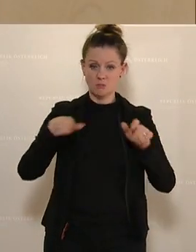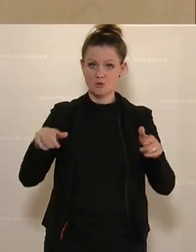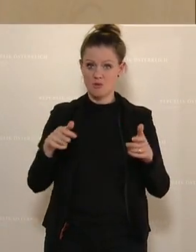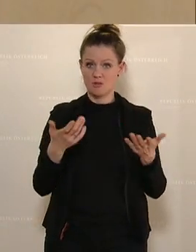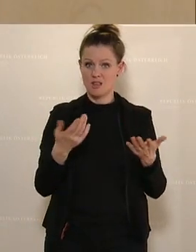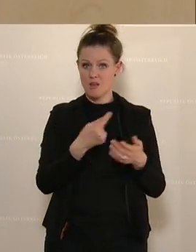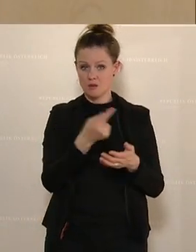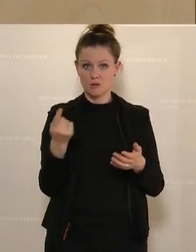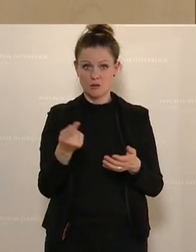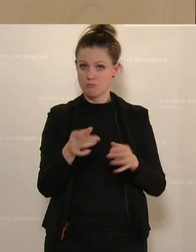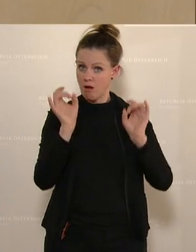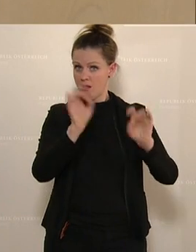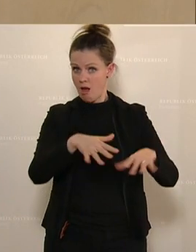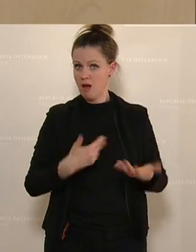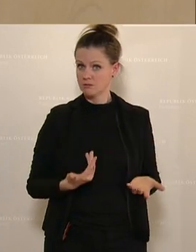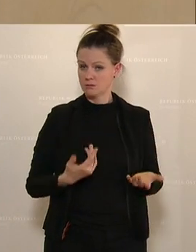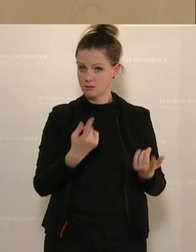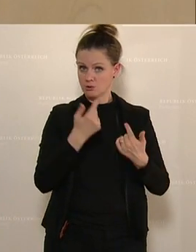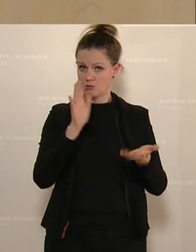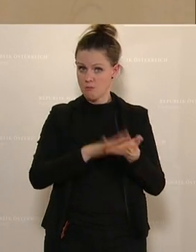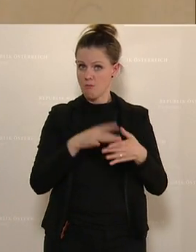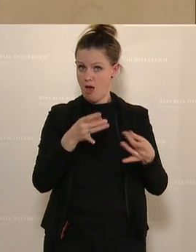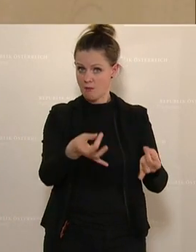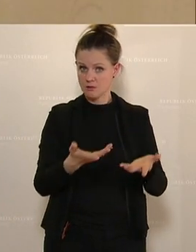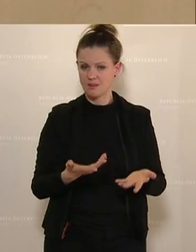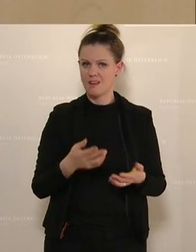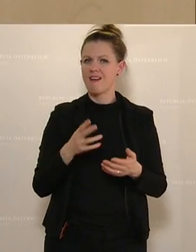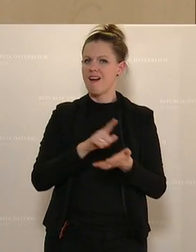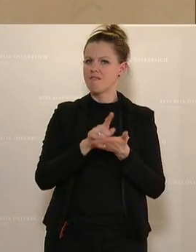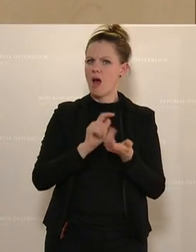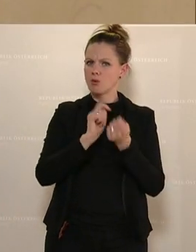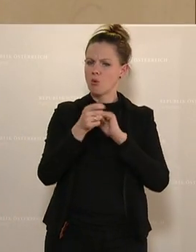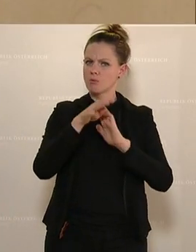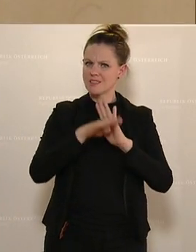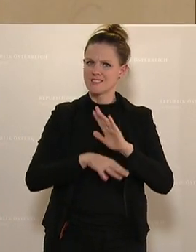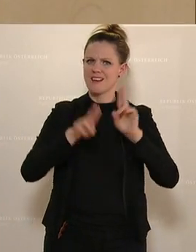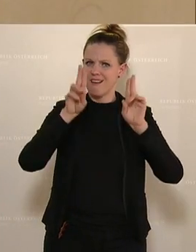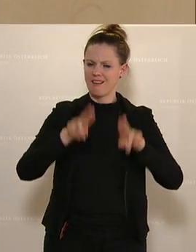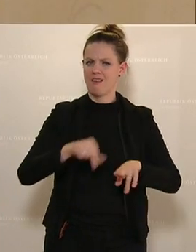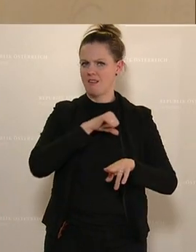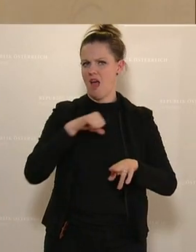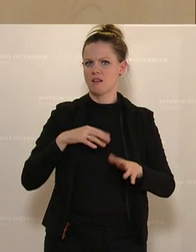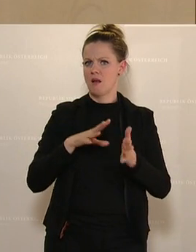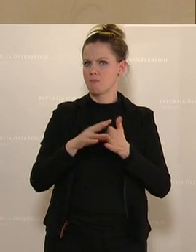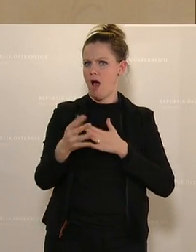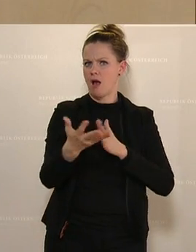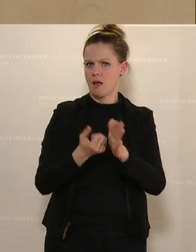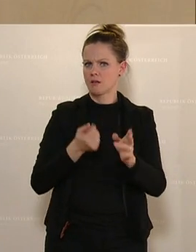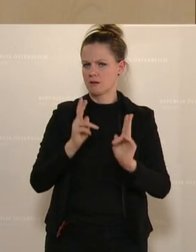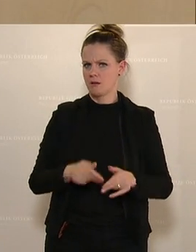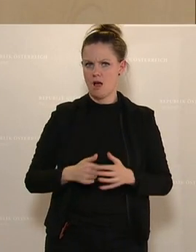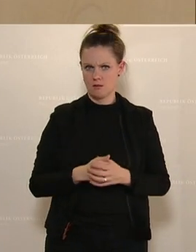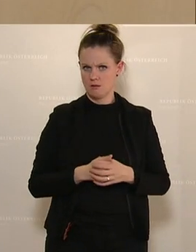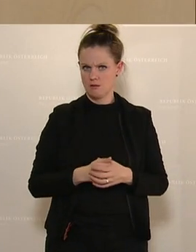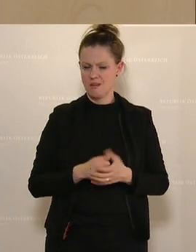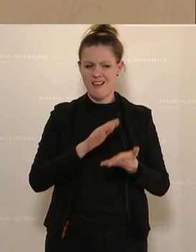dieser Situation aussetzen? Wann schafft ihr endlich ein Gesetz, damit es ein Recht auf das eigene Bargeld gibt? Es ist ein